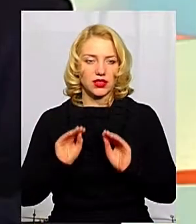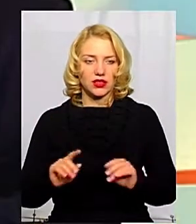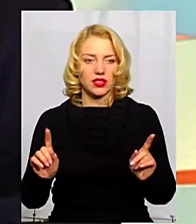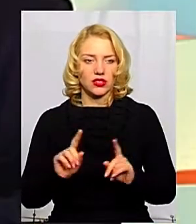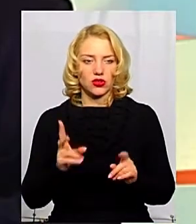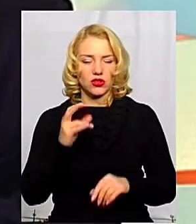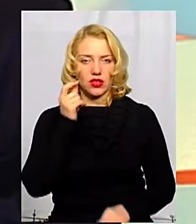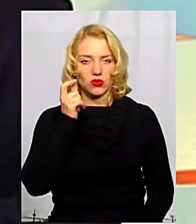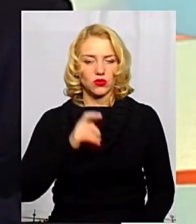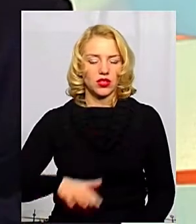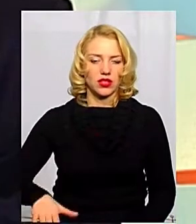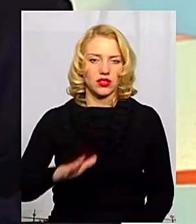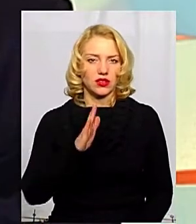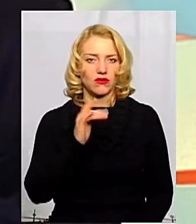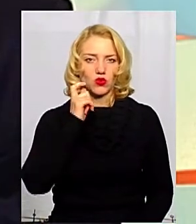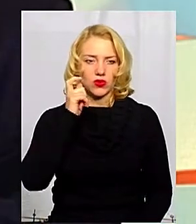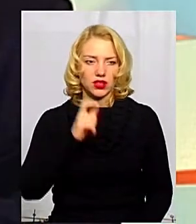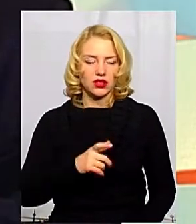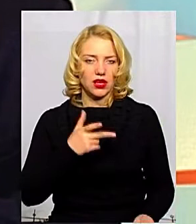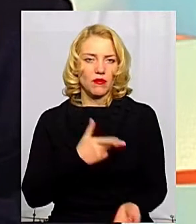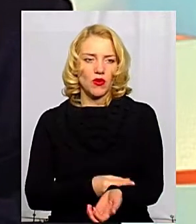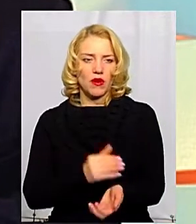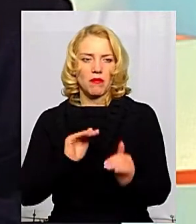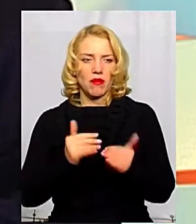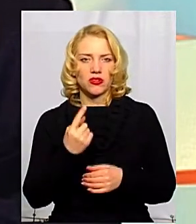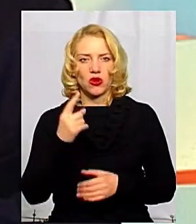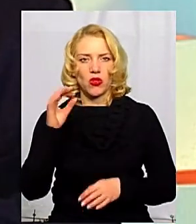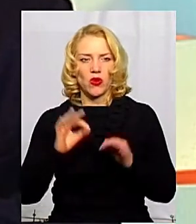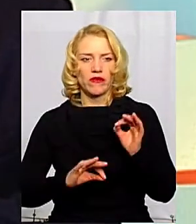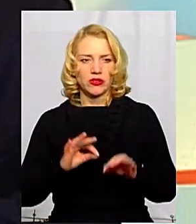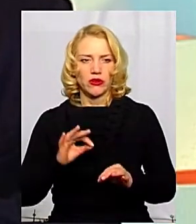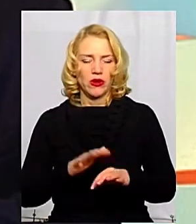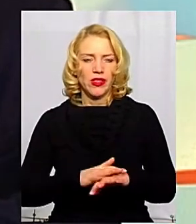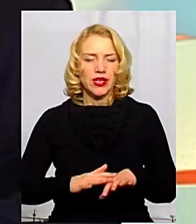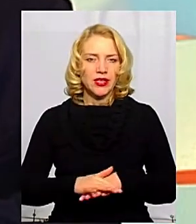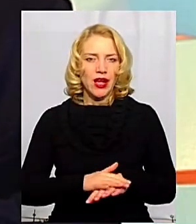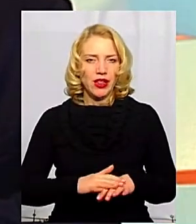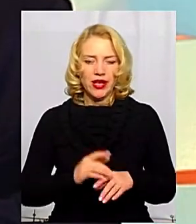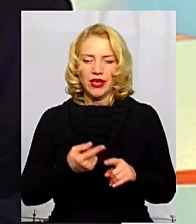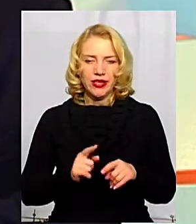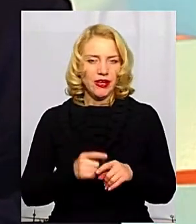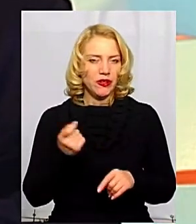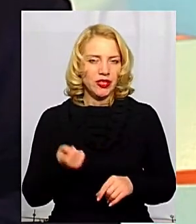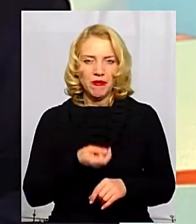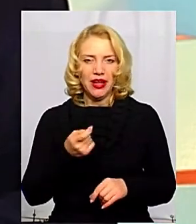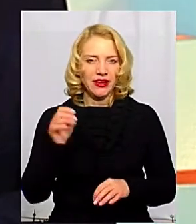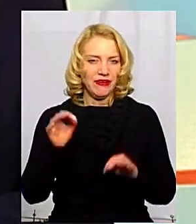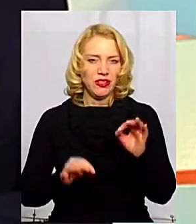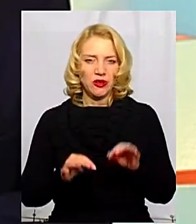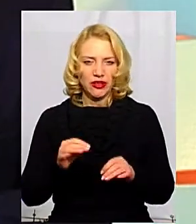що в Україні провакцинувалось менше 1% населення. Це дуже маленькі цифри.